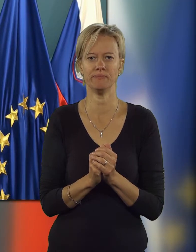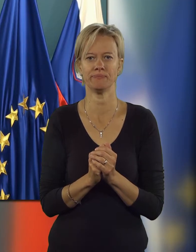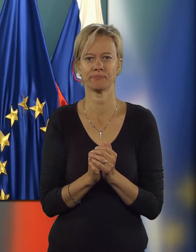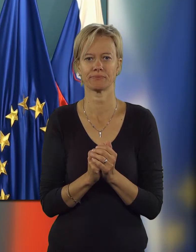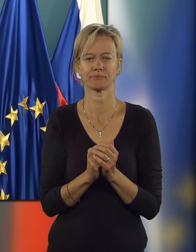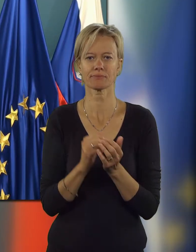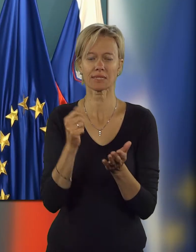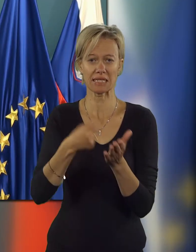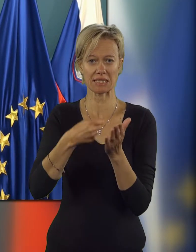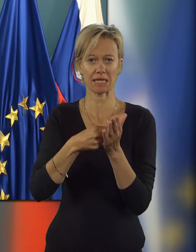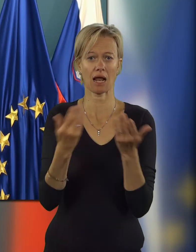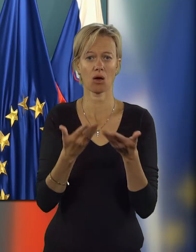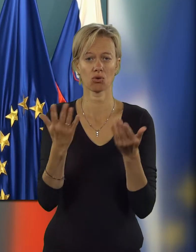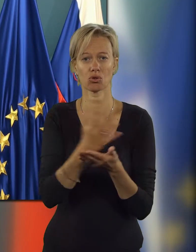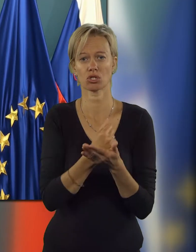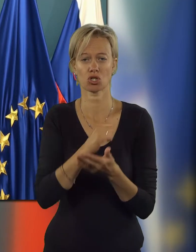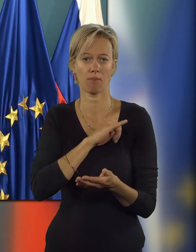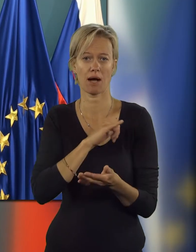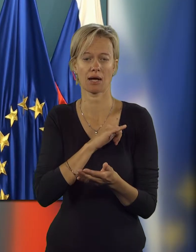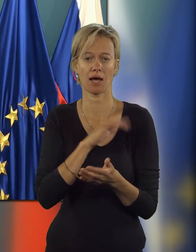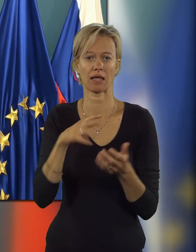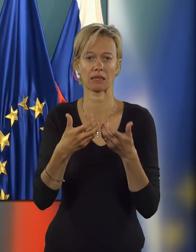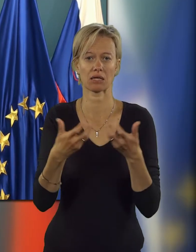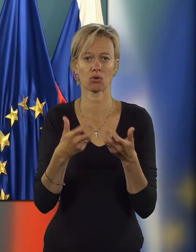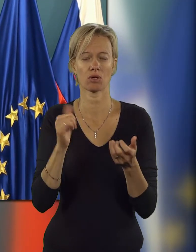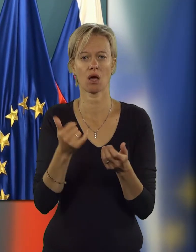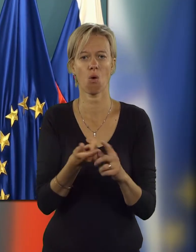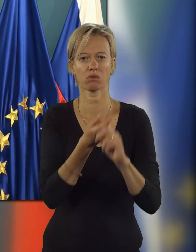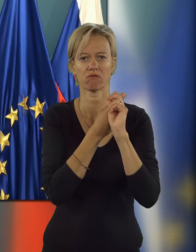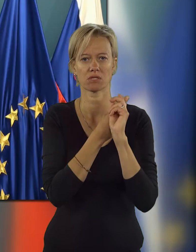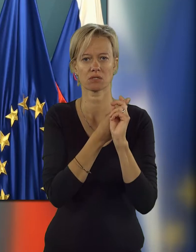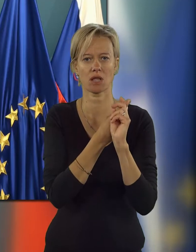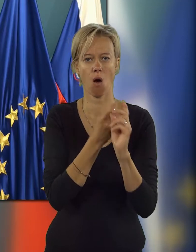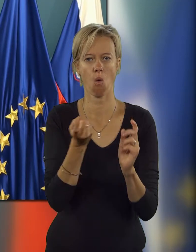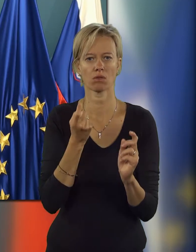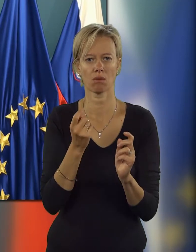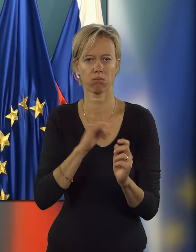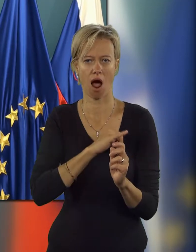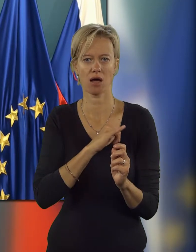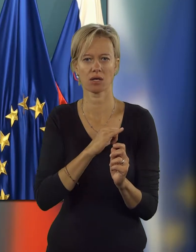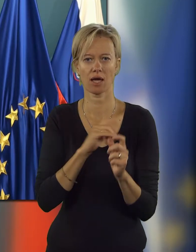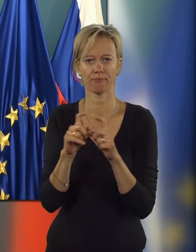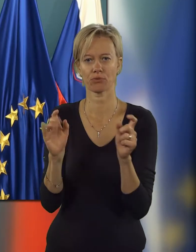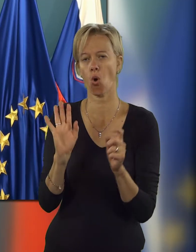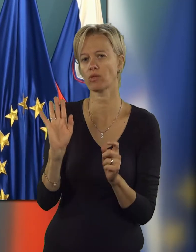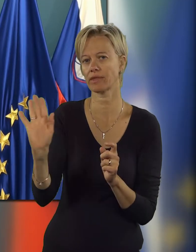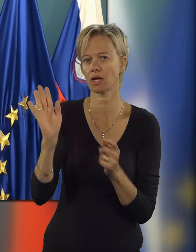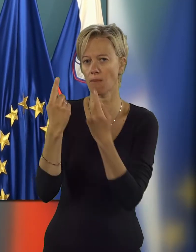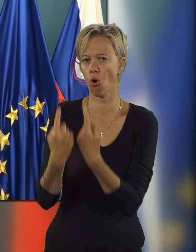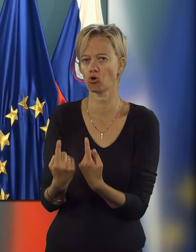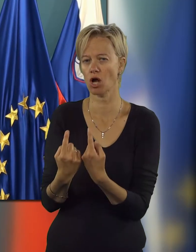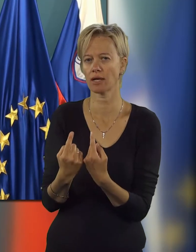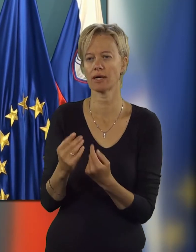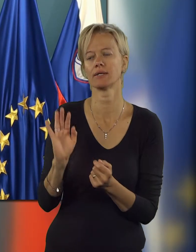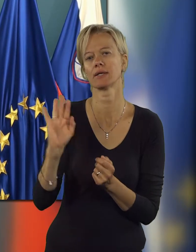Cena, ki jo lahko doseže banka na trgu, je odvisna od banke, od njenega